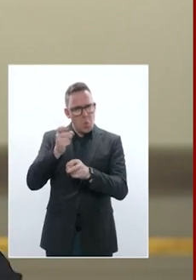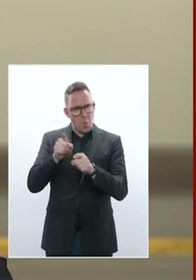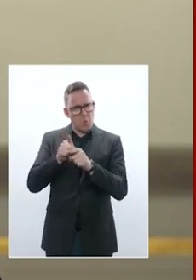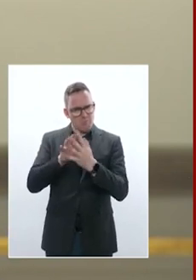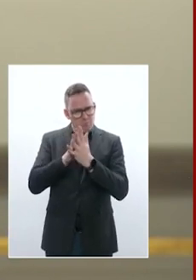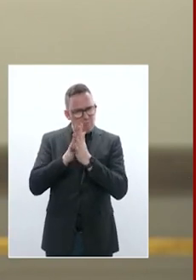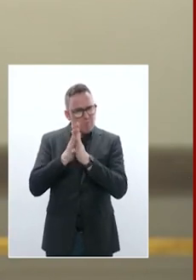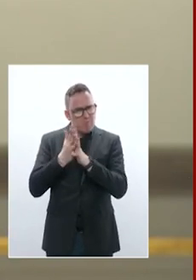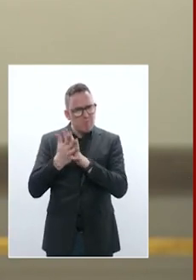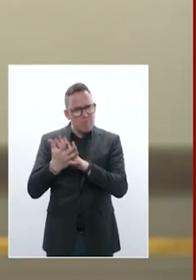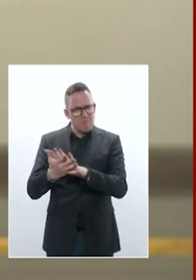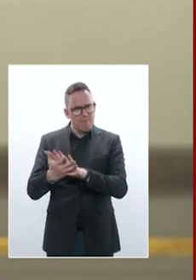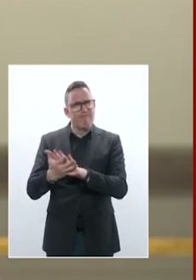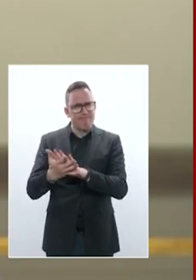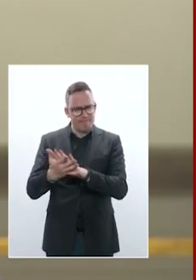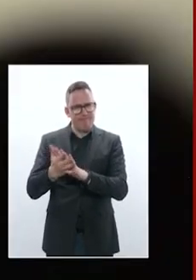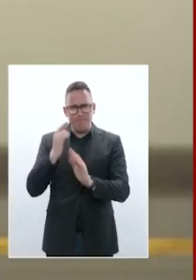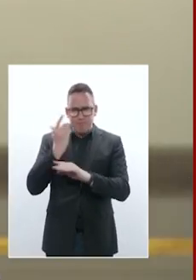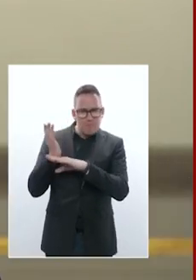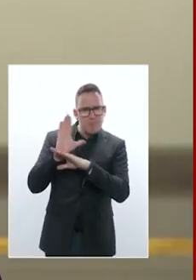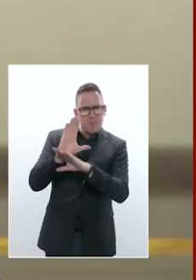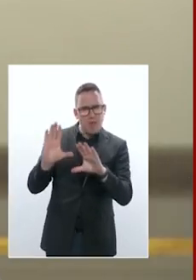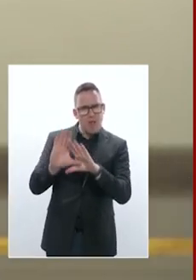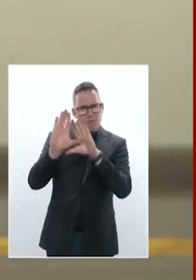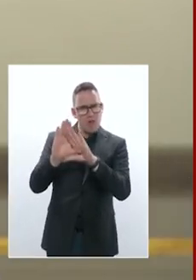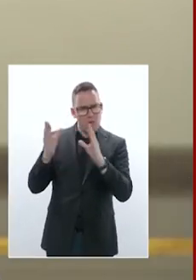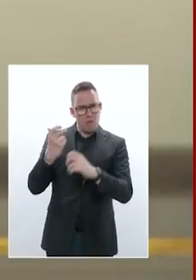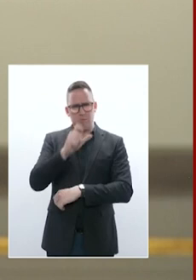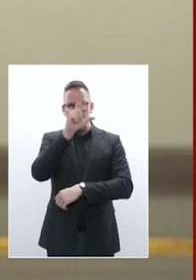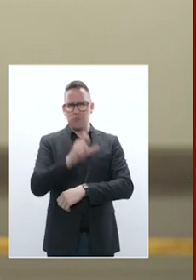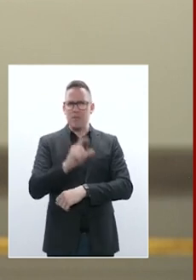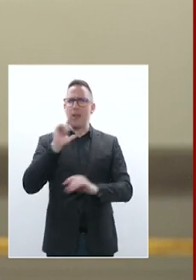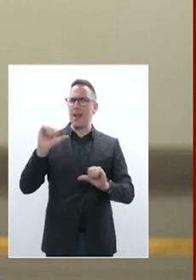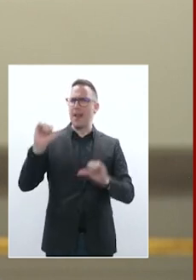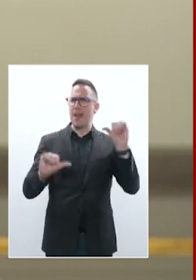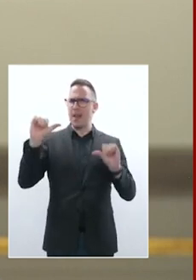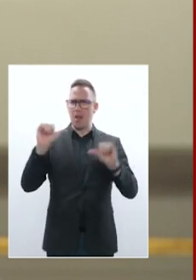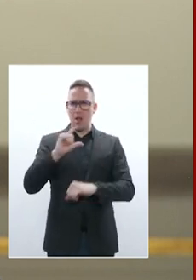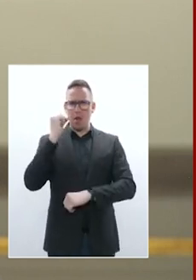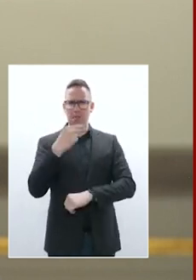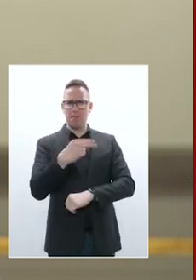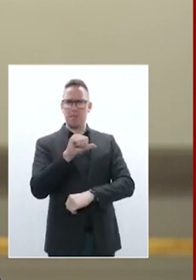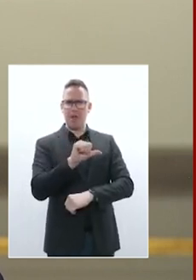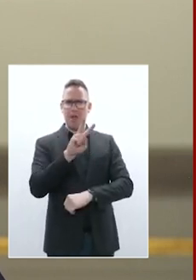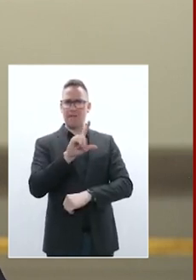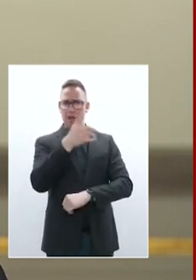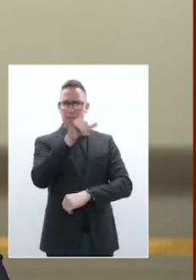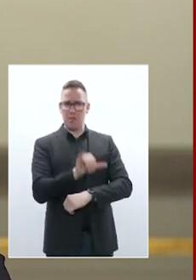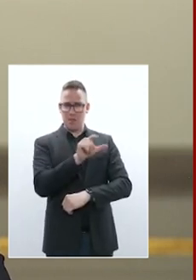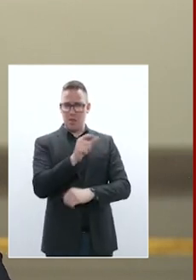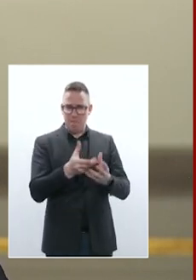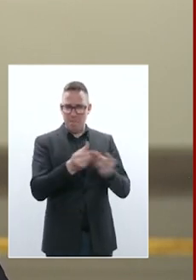illustré à travers la mort d'Alexei Navalny. Nous l'avons tous formellement condamné, mais elle a signé la trace de ce durcissement, mais à